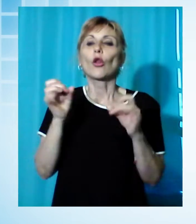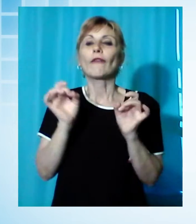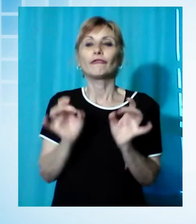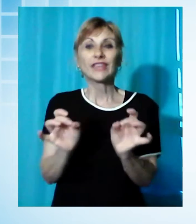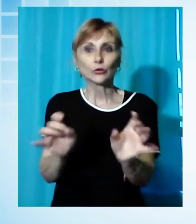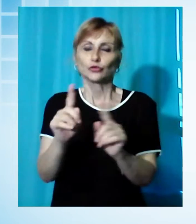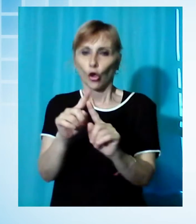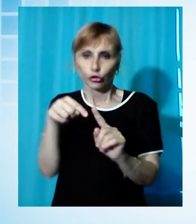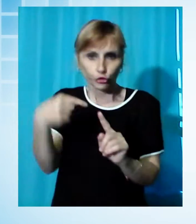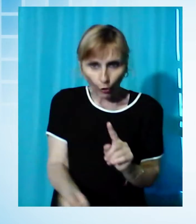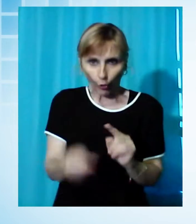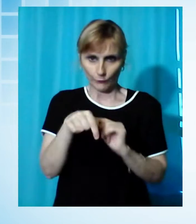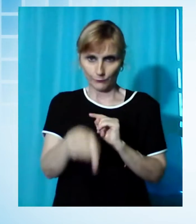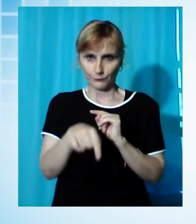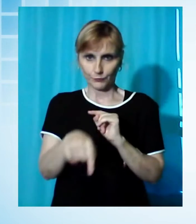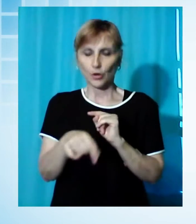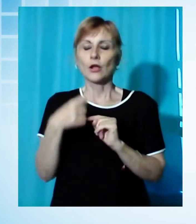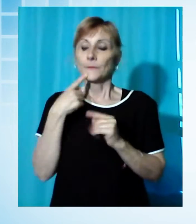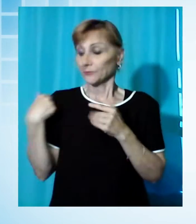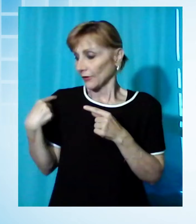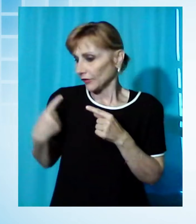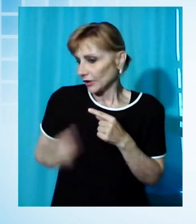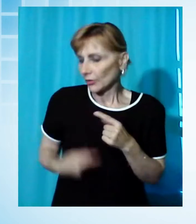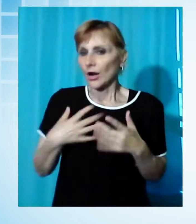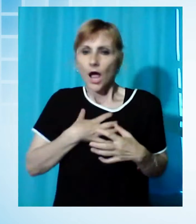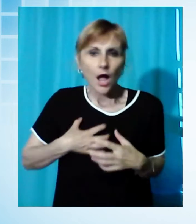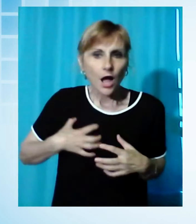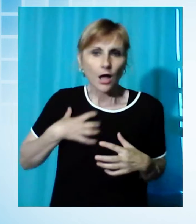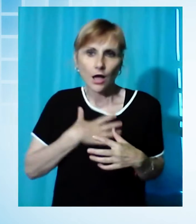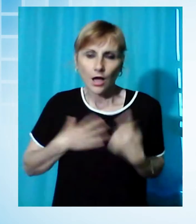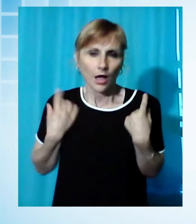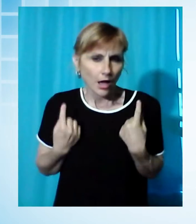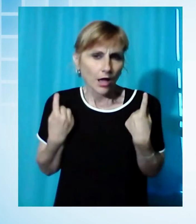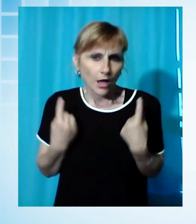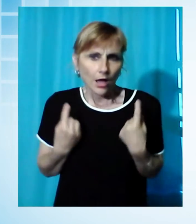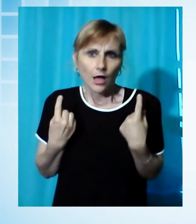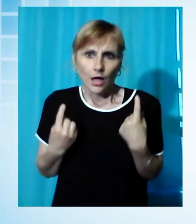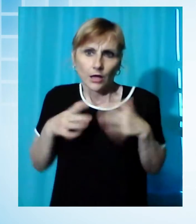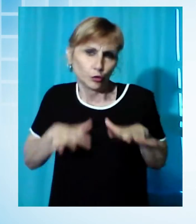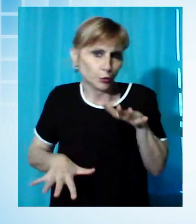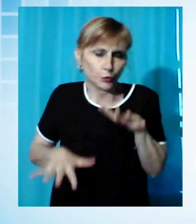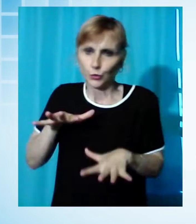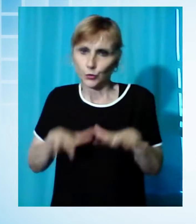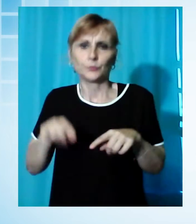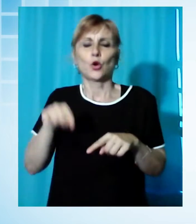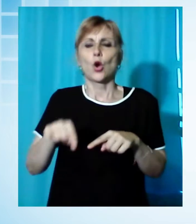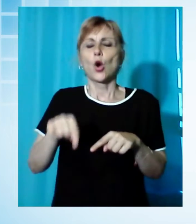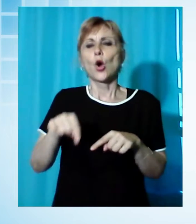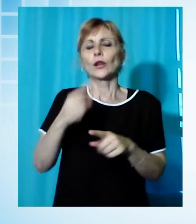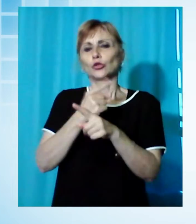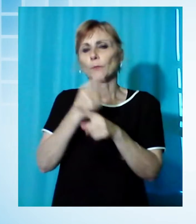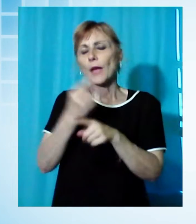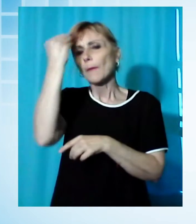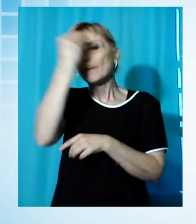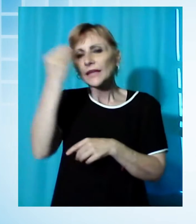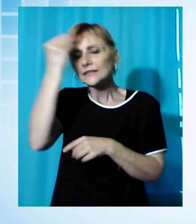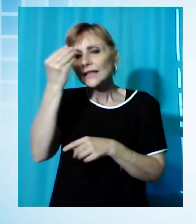dovuta all'incertezza, secondo la Presidente dell'Associazione Albergatori di Lido di Camaiore, Maria Bracciotti, è doveroso adesso pensare